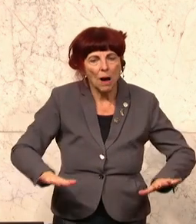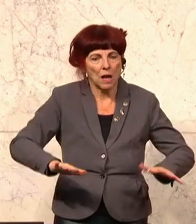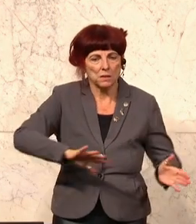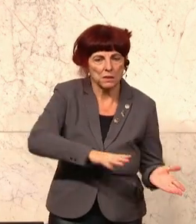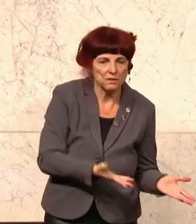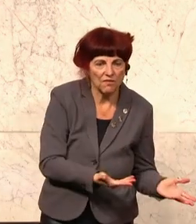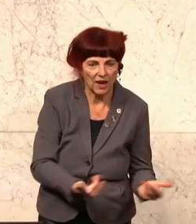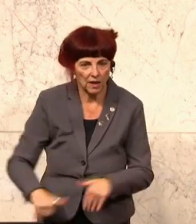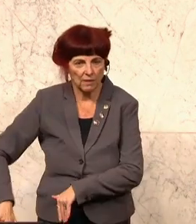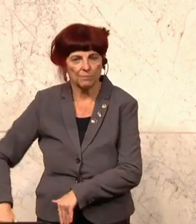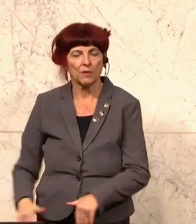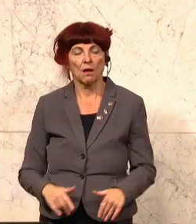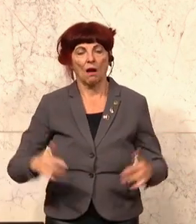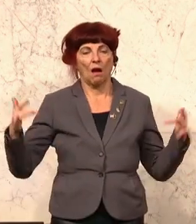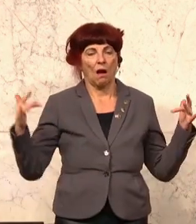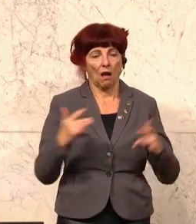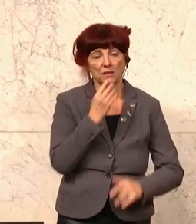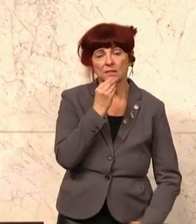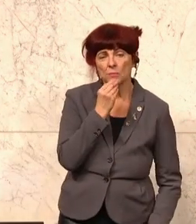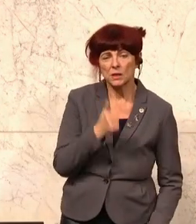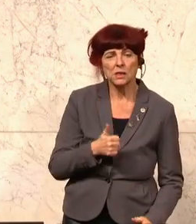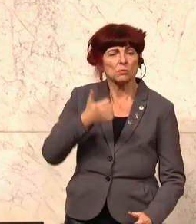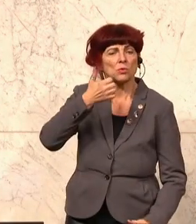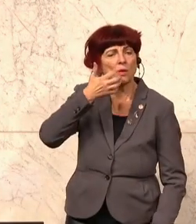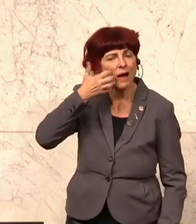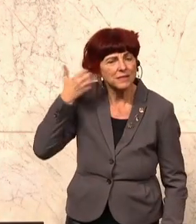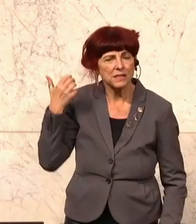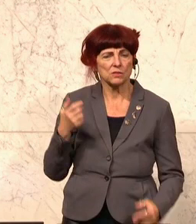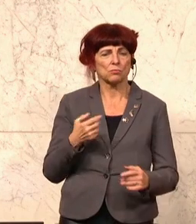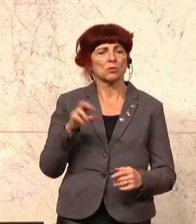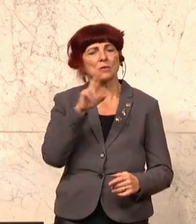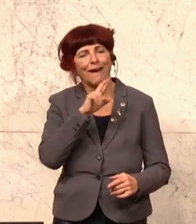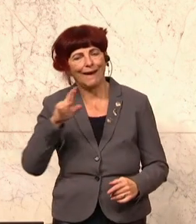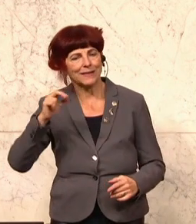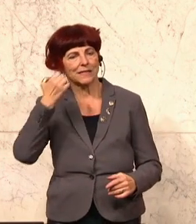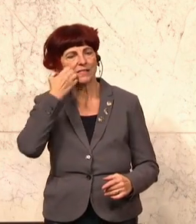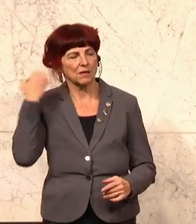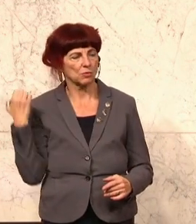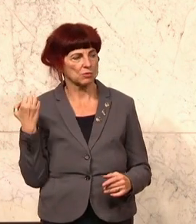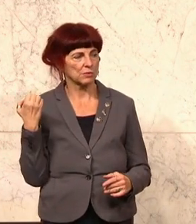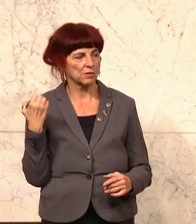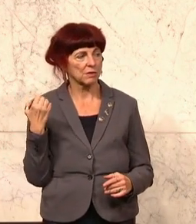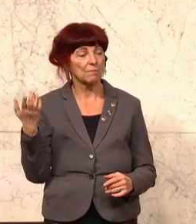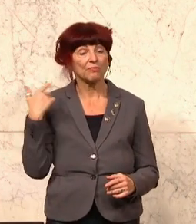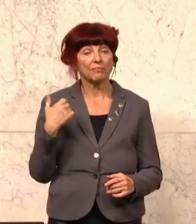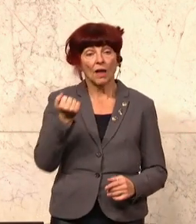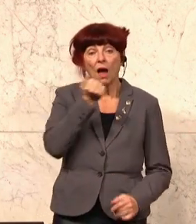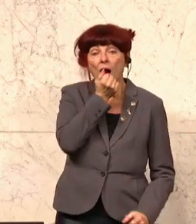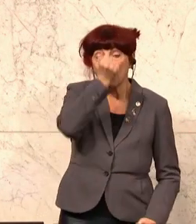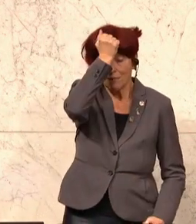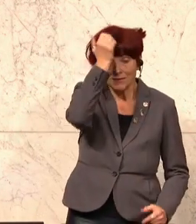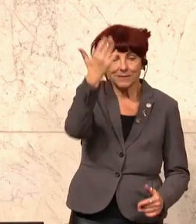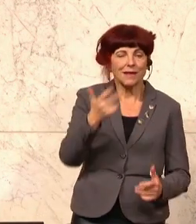Rassismus, Nationalismus, Rechtsextremismus. Seit dem Terroranschlag der Hamas am 7. Oktober